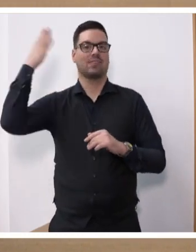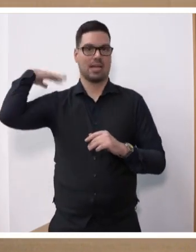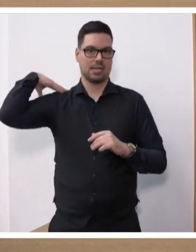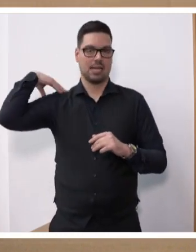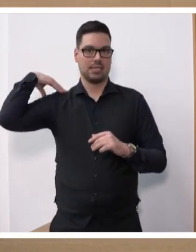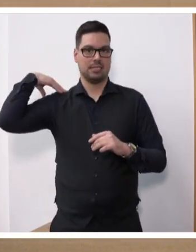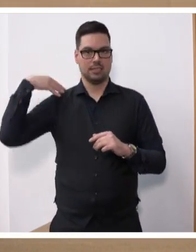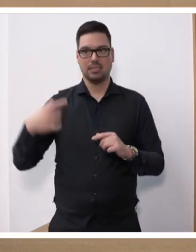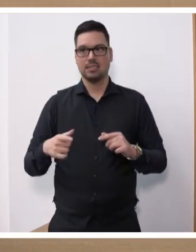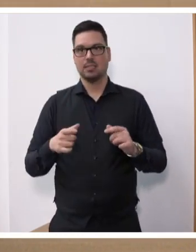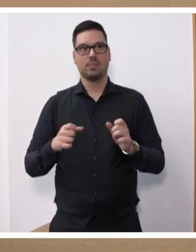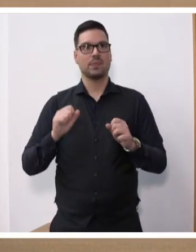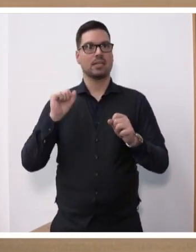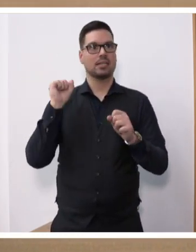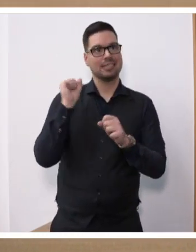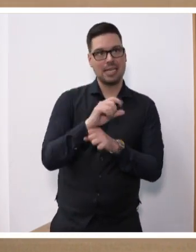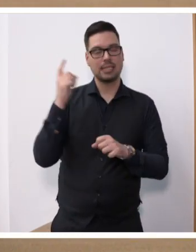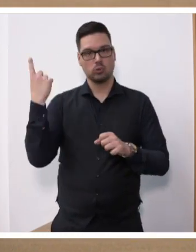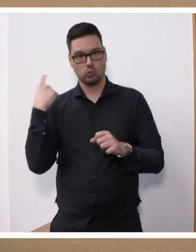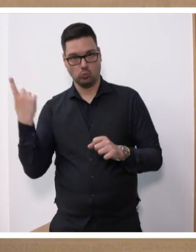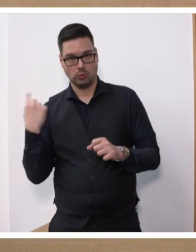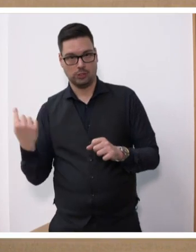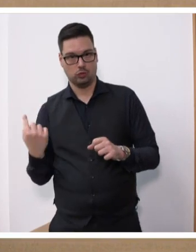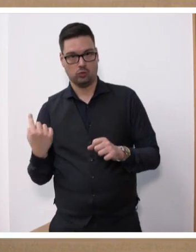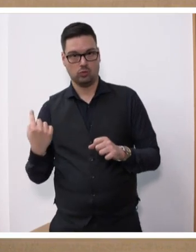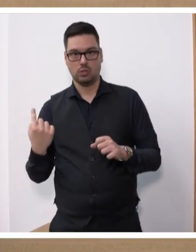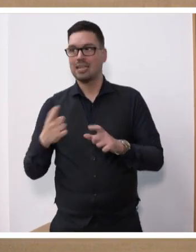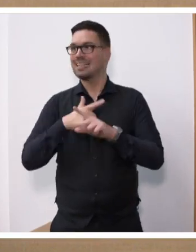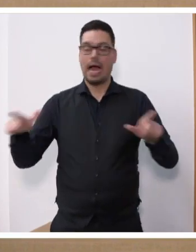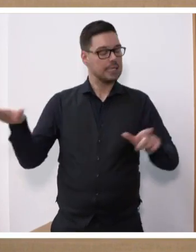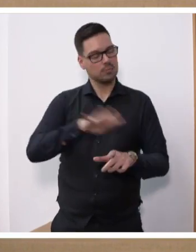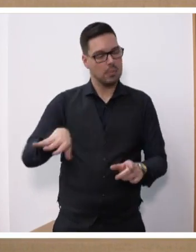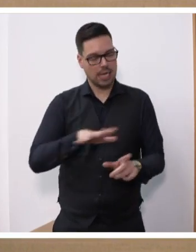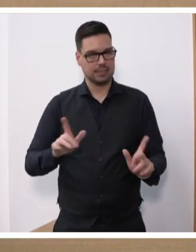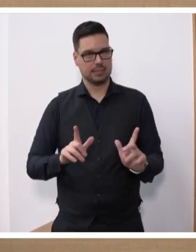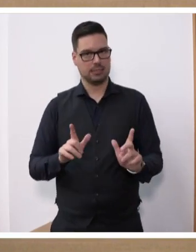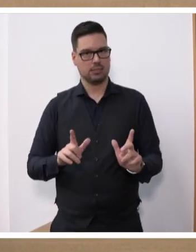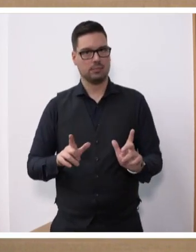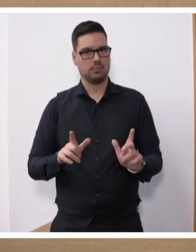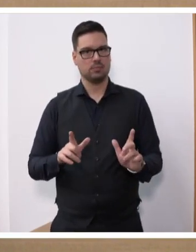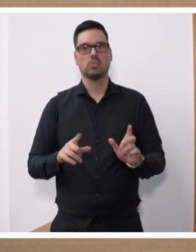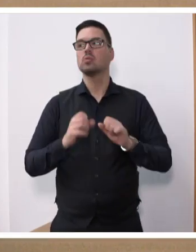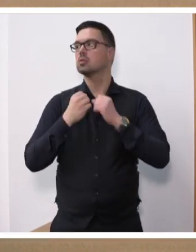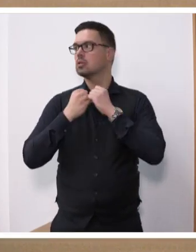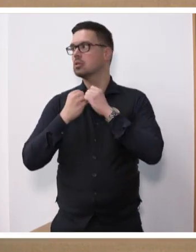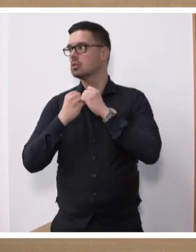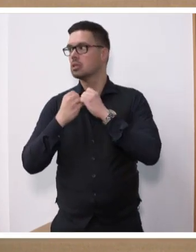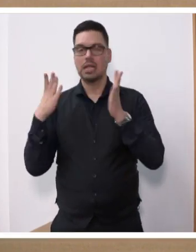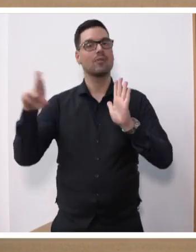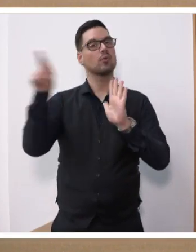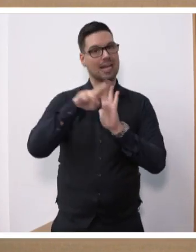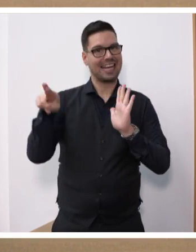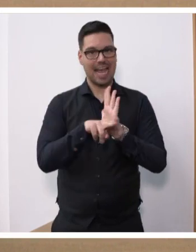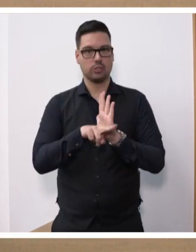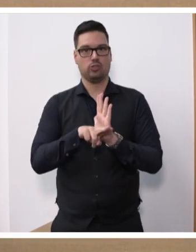nämlich, dass Antisemitismus in Deutschland keinen Platz haben darf. Das muss auch Folgen für das Recht haben.